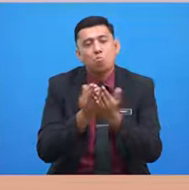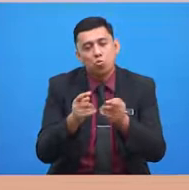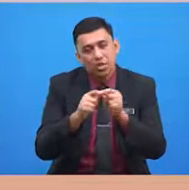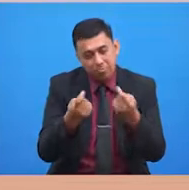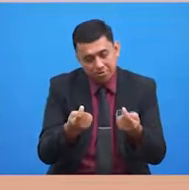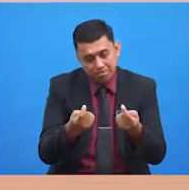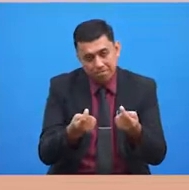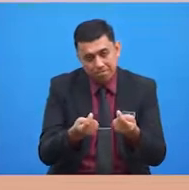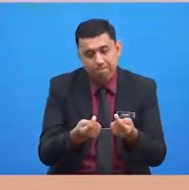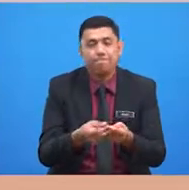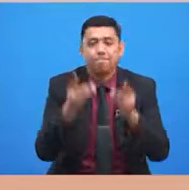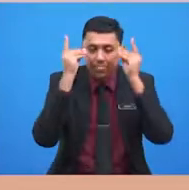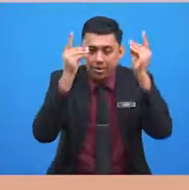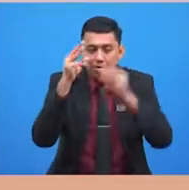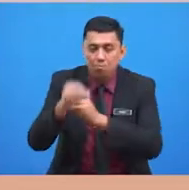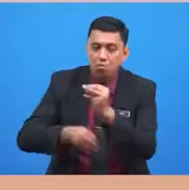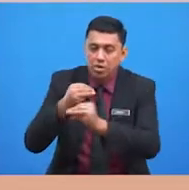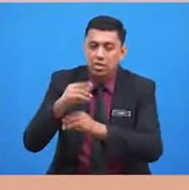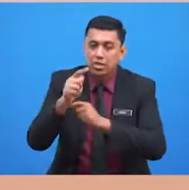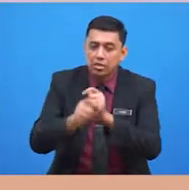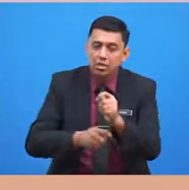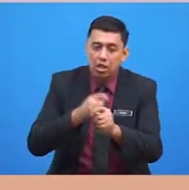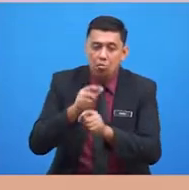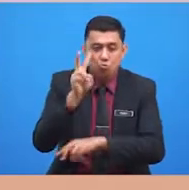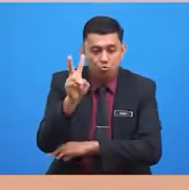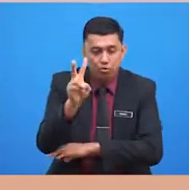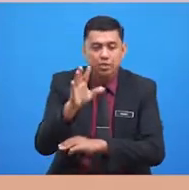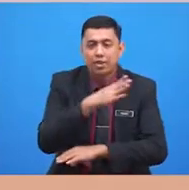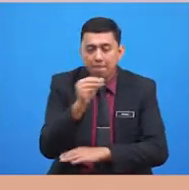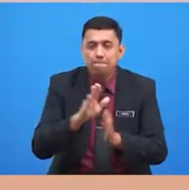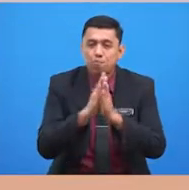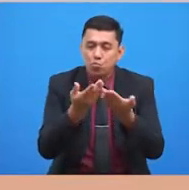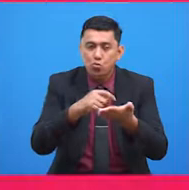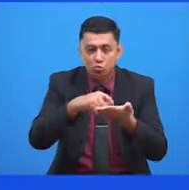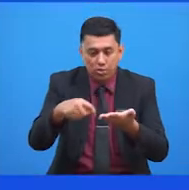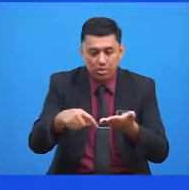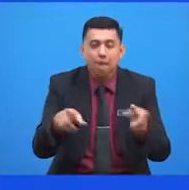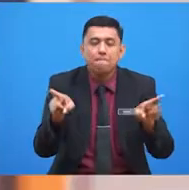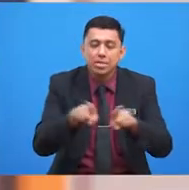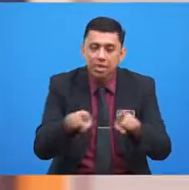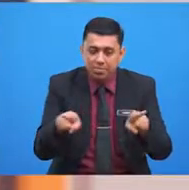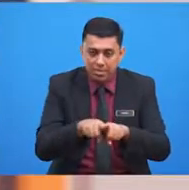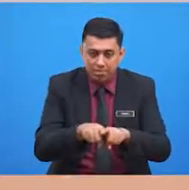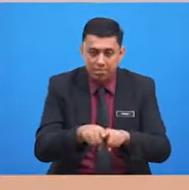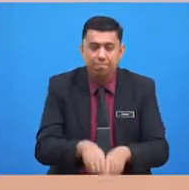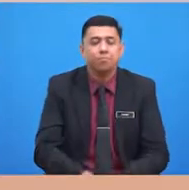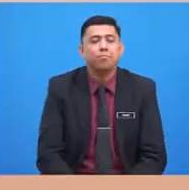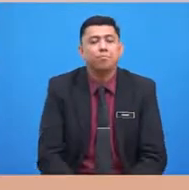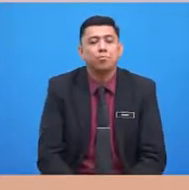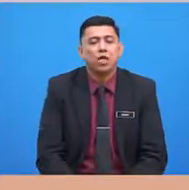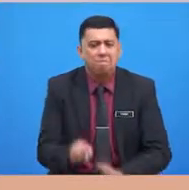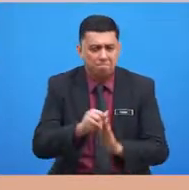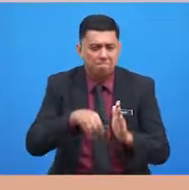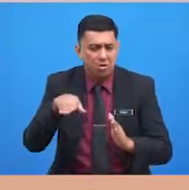pendidikan moral tahun 2 dan buku tulis bersama-sama. Murid-murid, sebelum